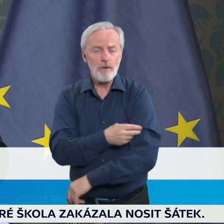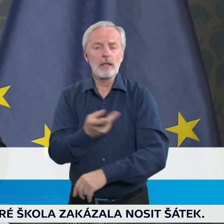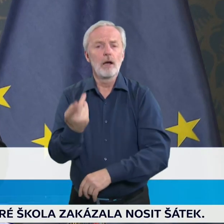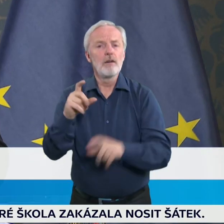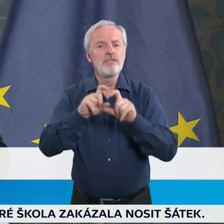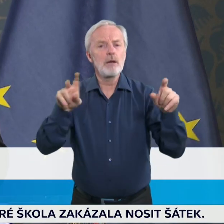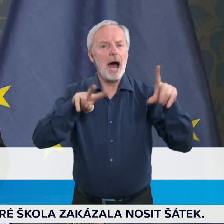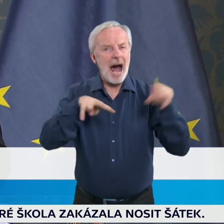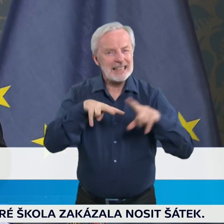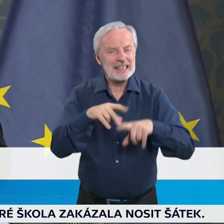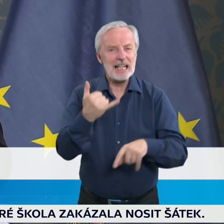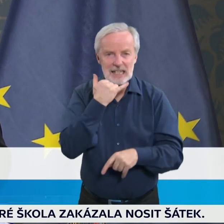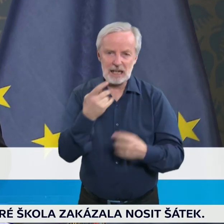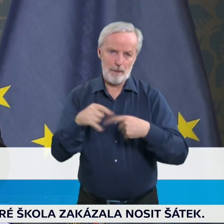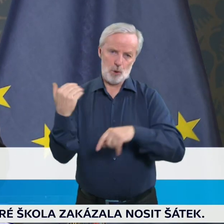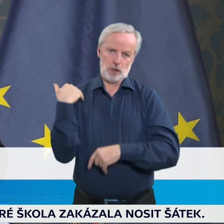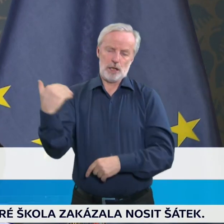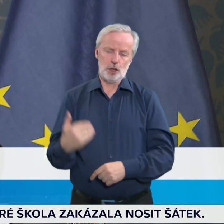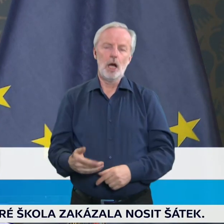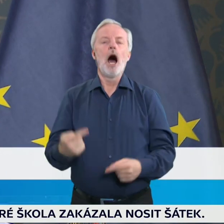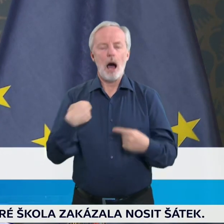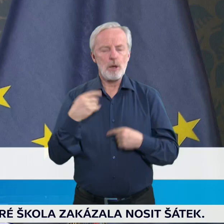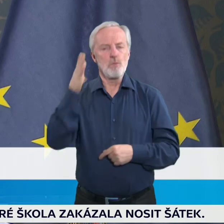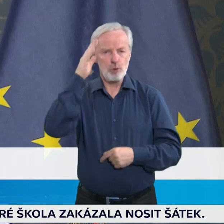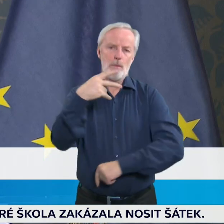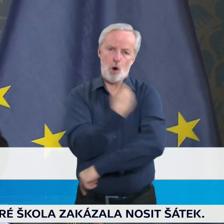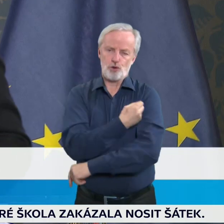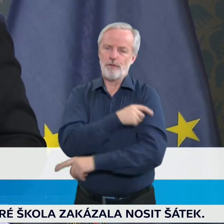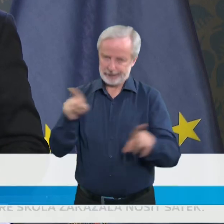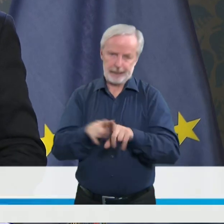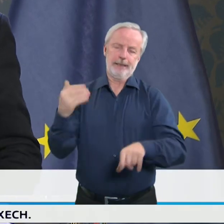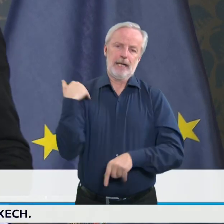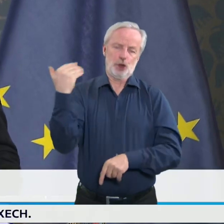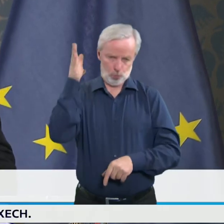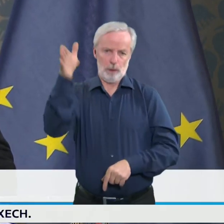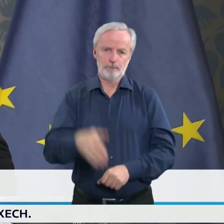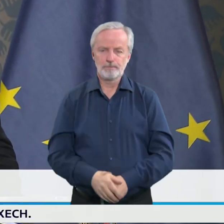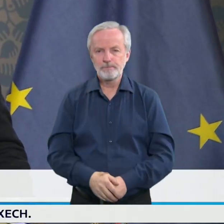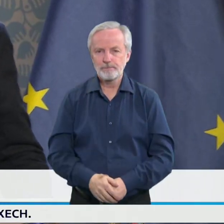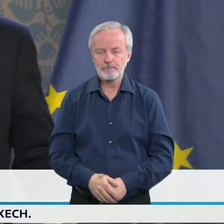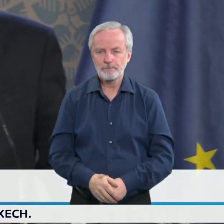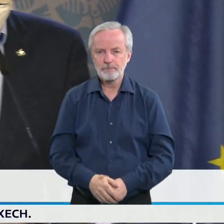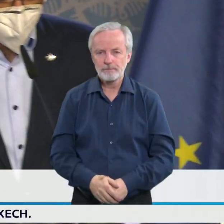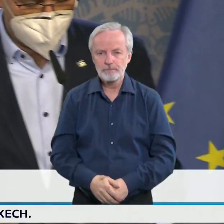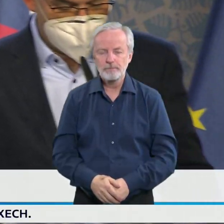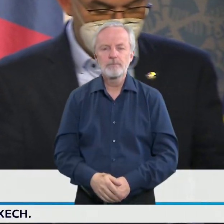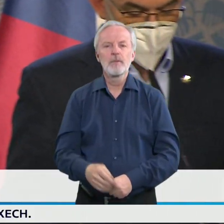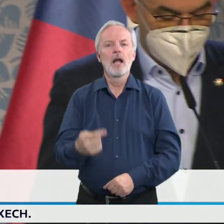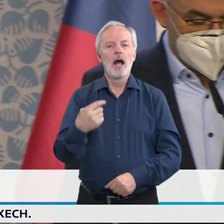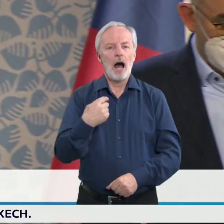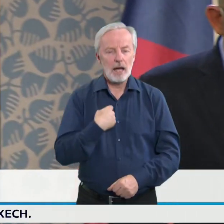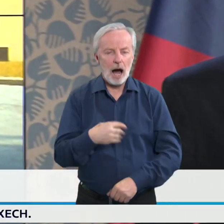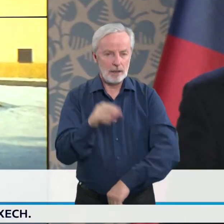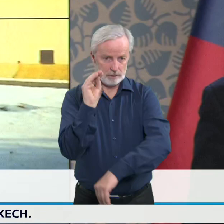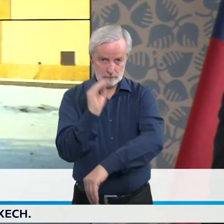a budeme ji teda používat bez omezení. Tak děkuji. Ještě pan Petříček. Ještě doplnit ohledně